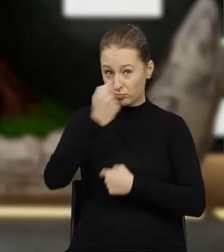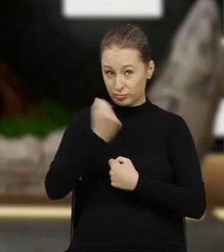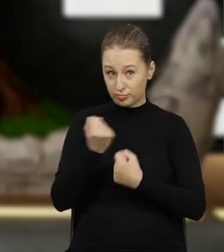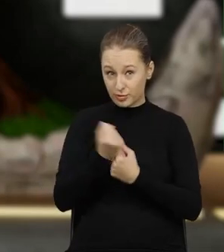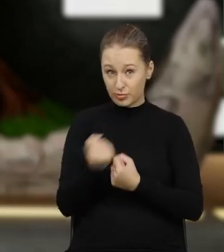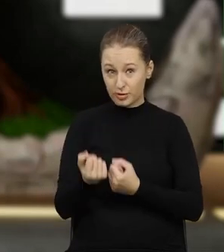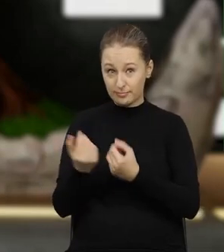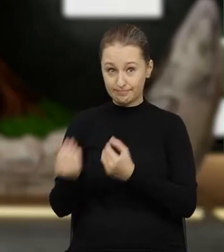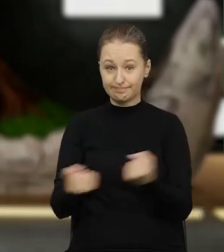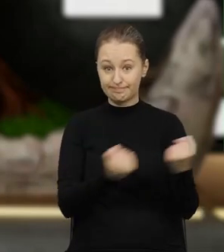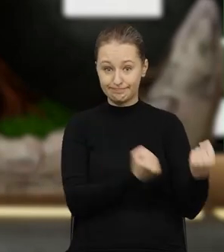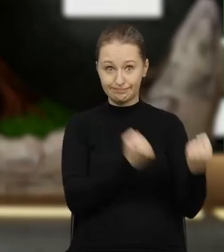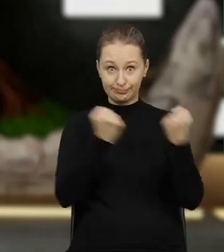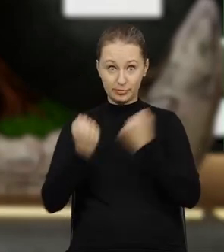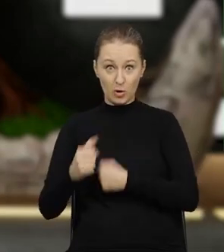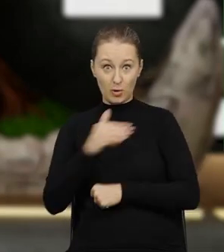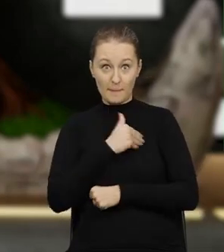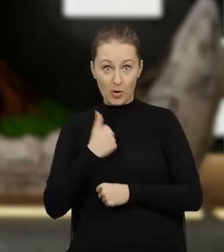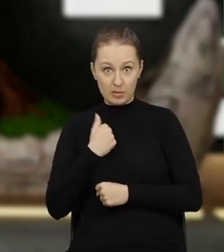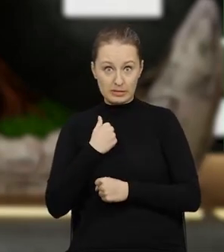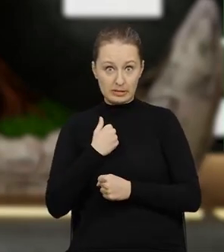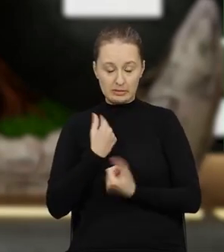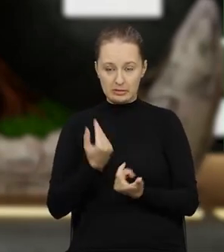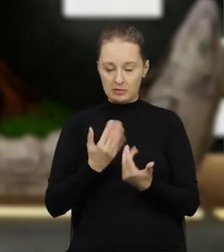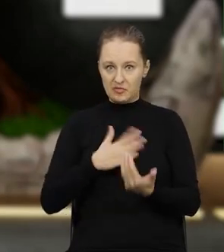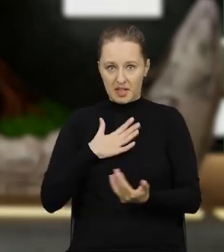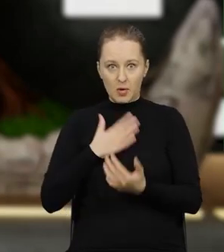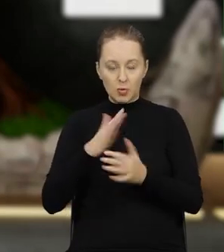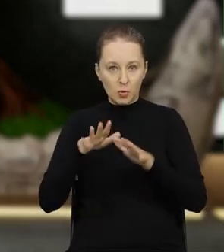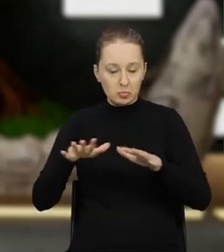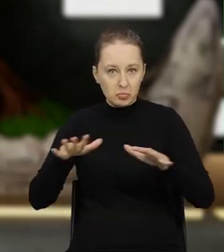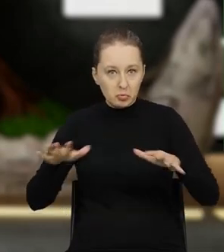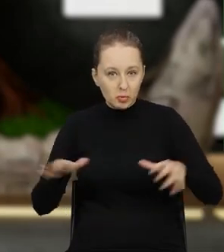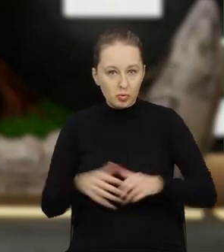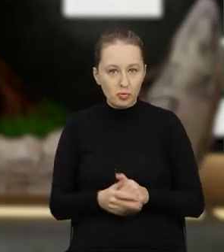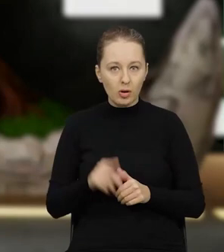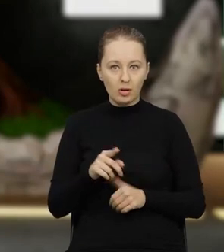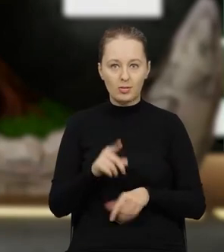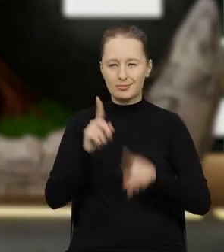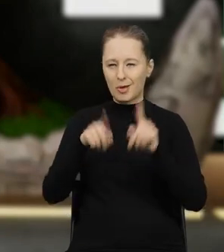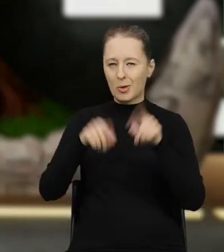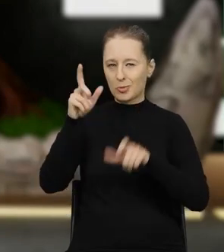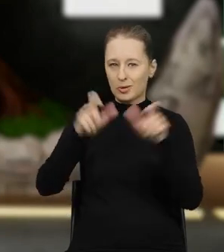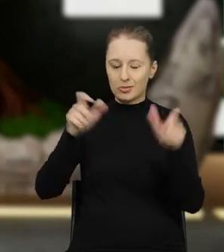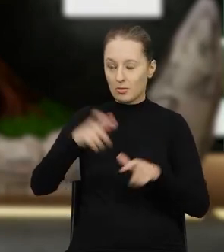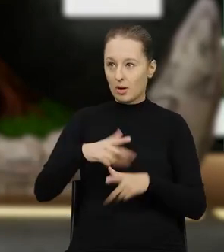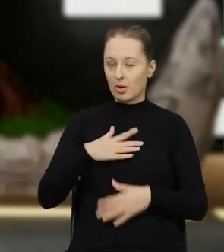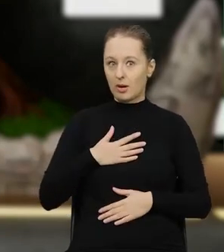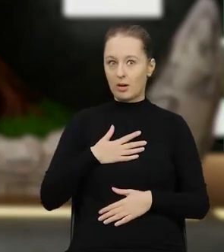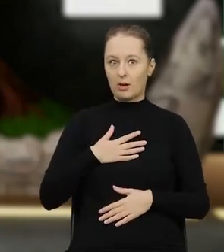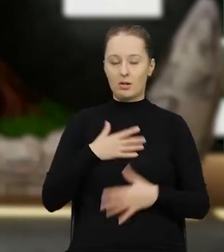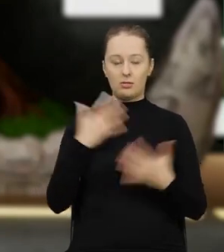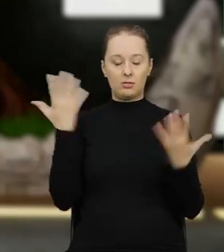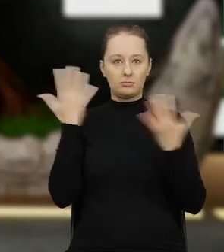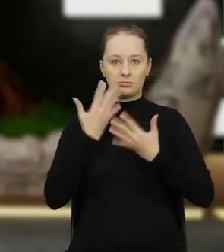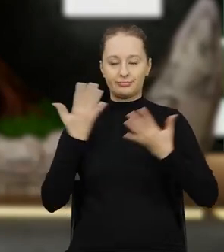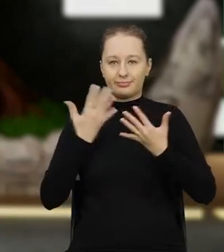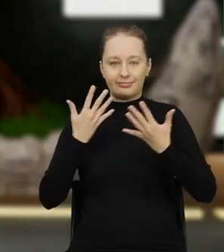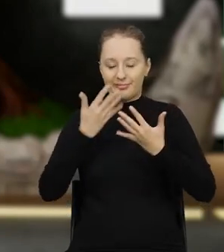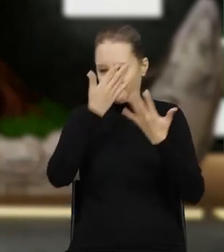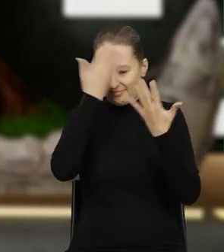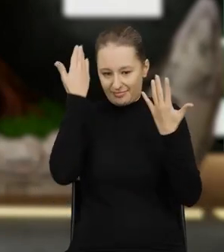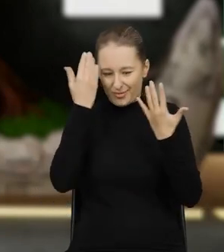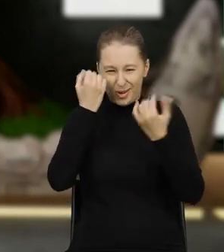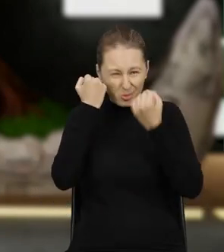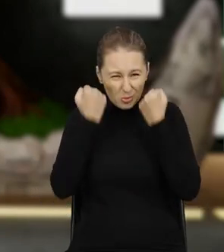duża. Myślę, że osoby, które są jakby pod wrażeniem tej liczby, po prostu nie